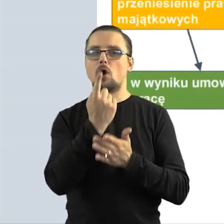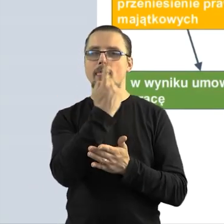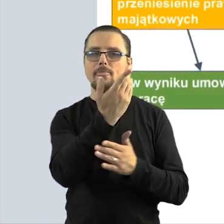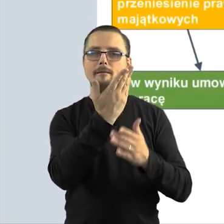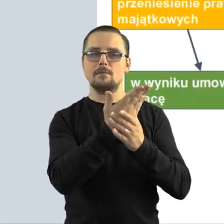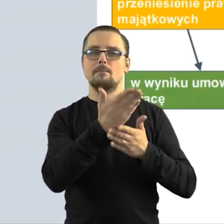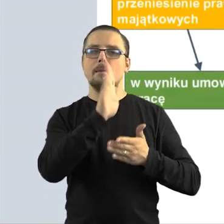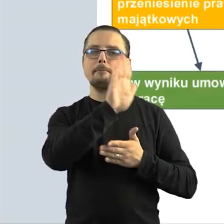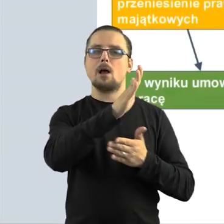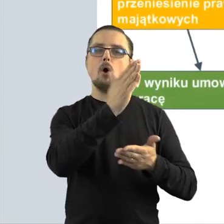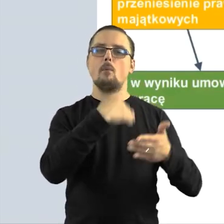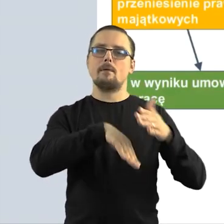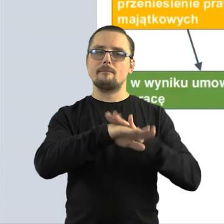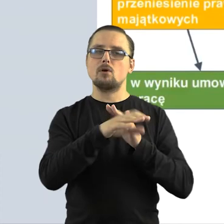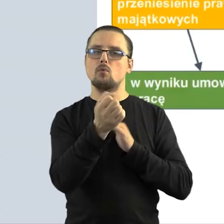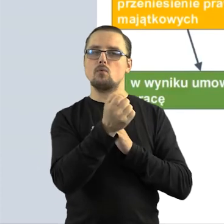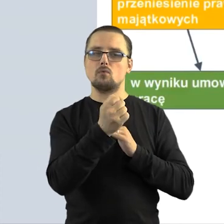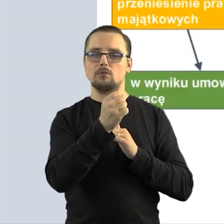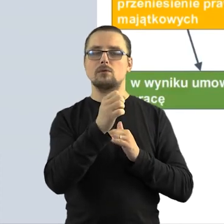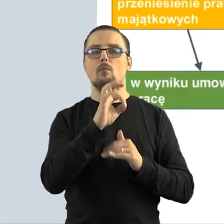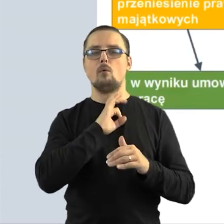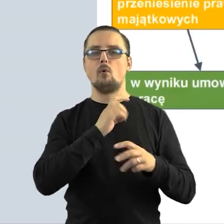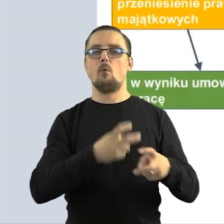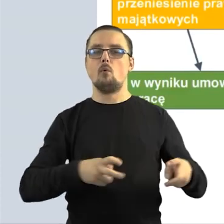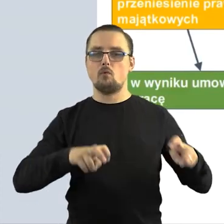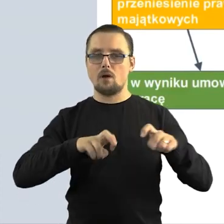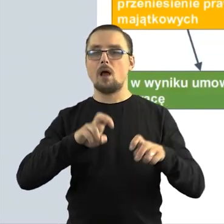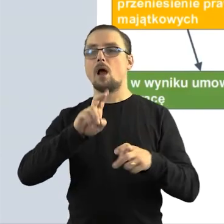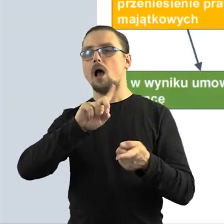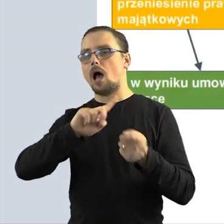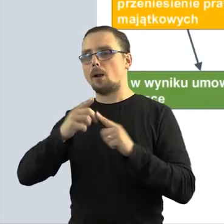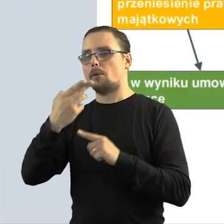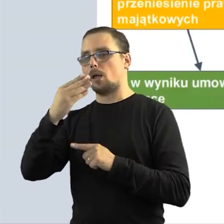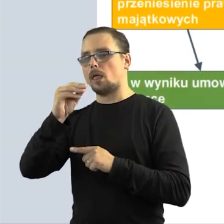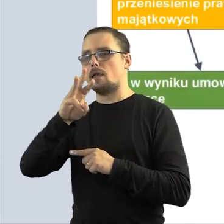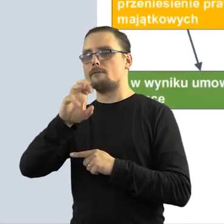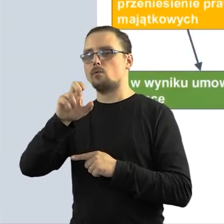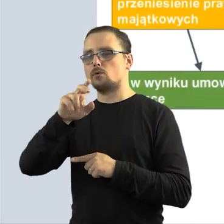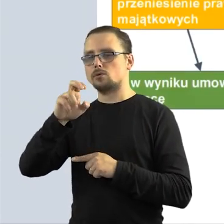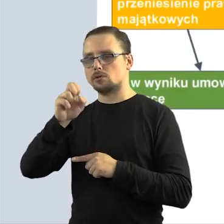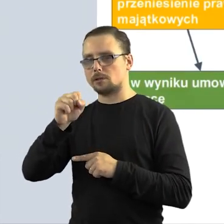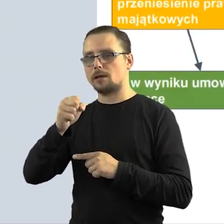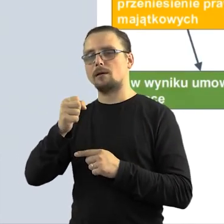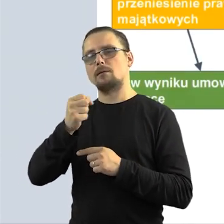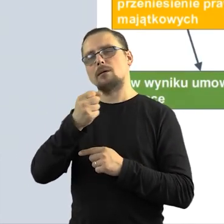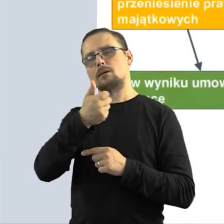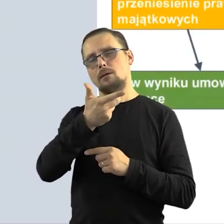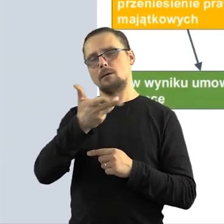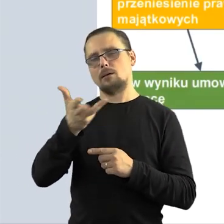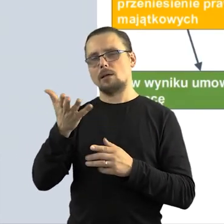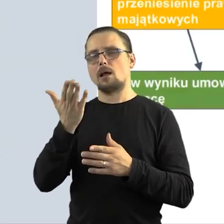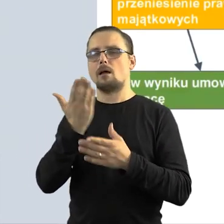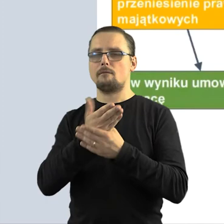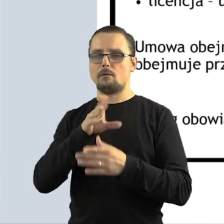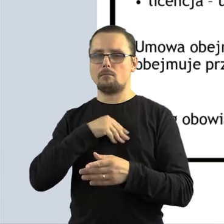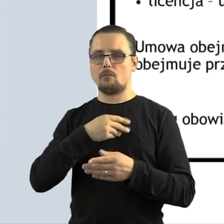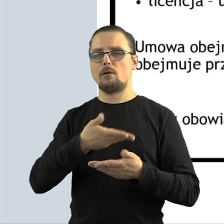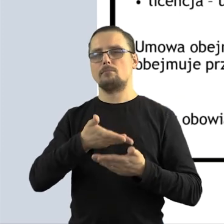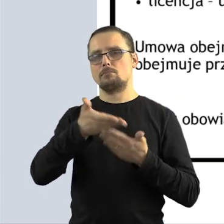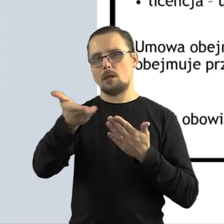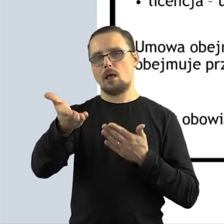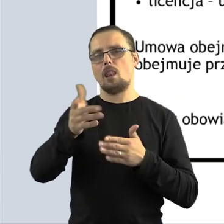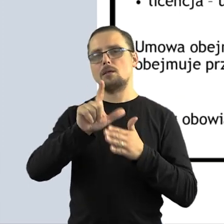której udzielamy zgody na korzystanie z danego utworu tylko jednemu podmiotowi albo niewyłączna, która może być udzielona dla wielu